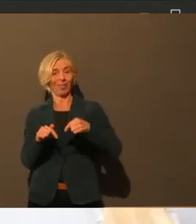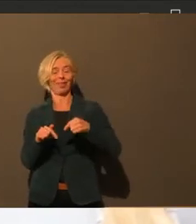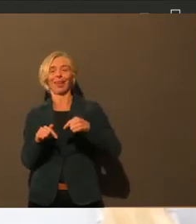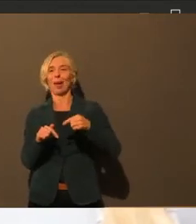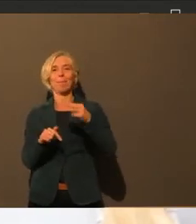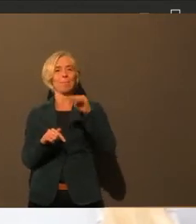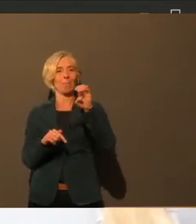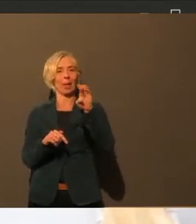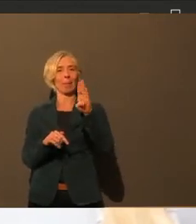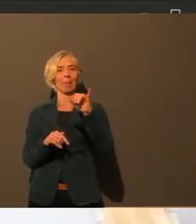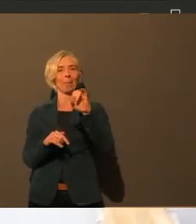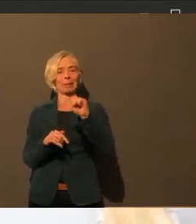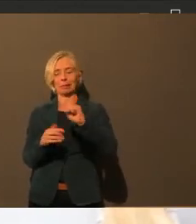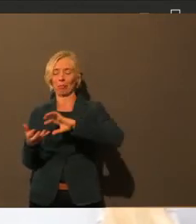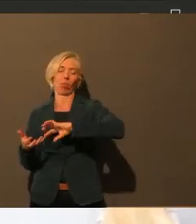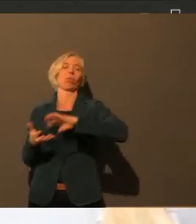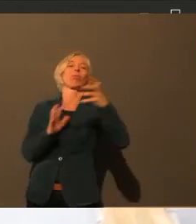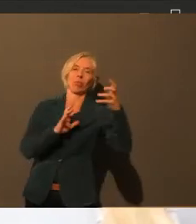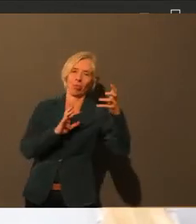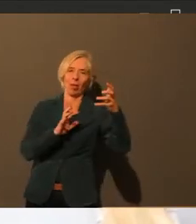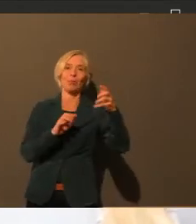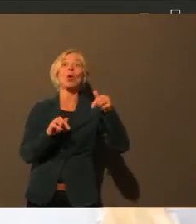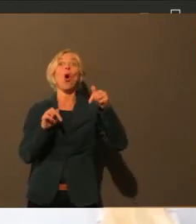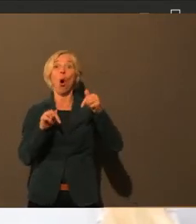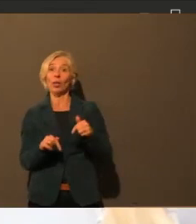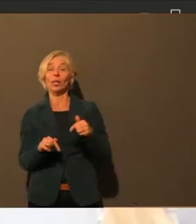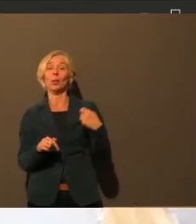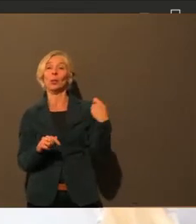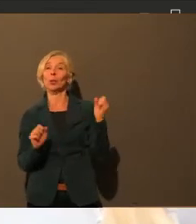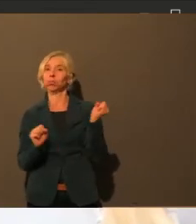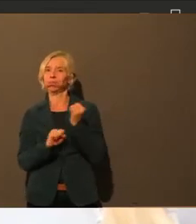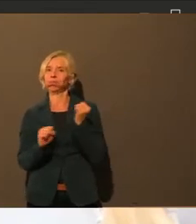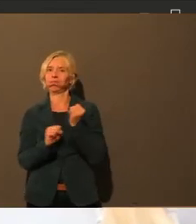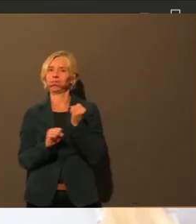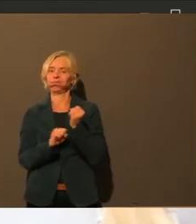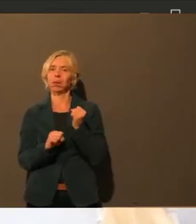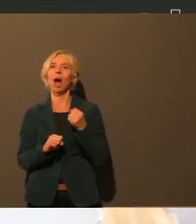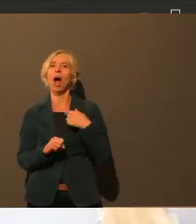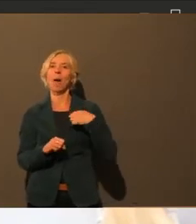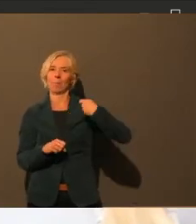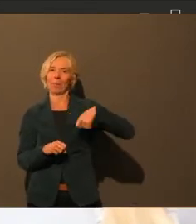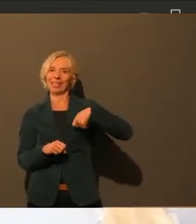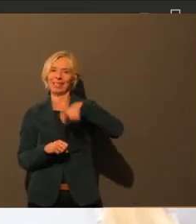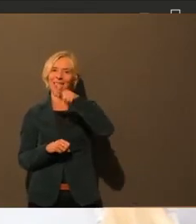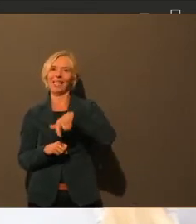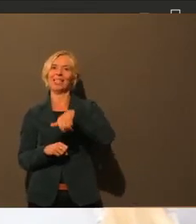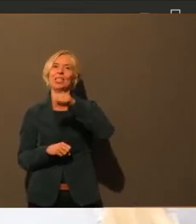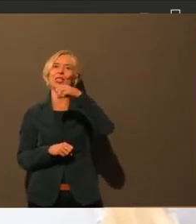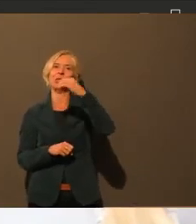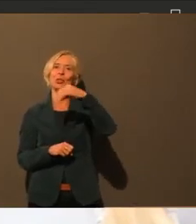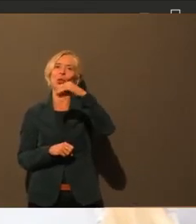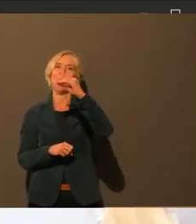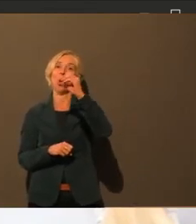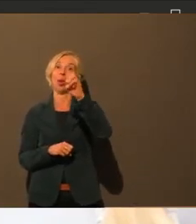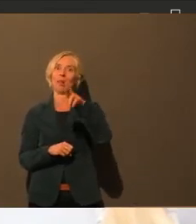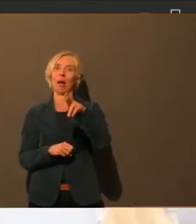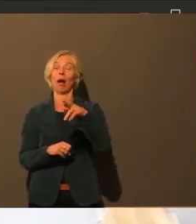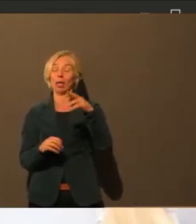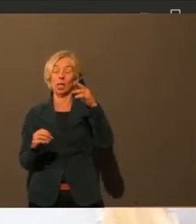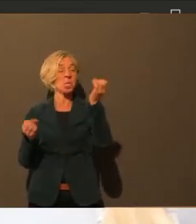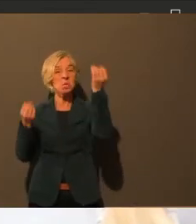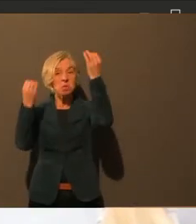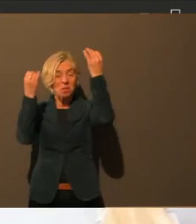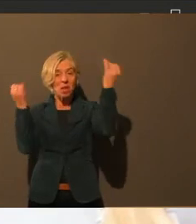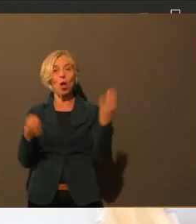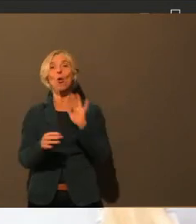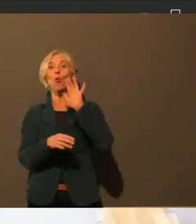er hat deutlich geschimpft heute über den Kultusminister. Und das ist wirklich für uns alle